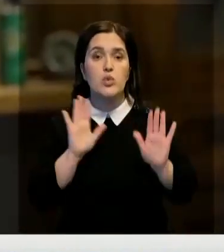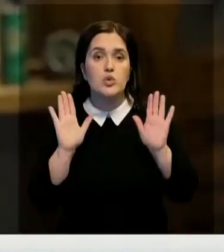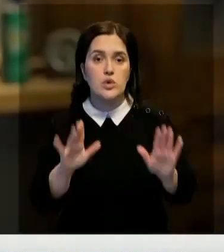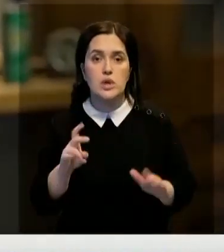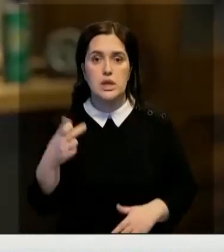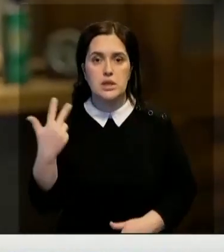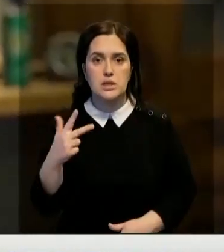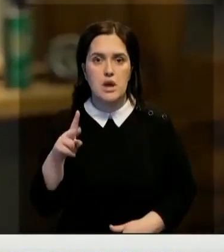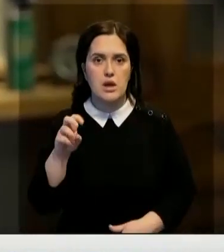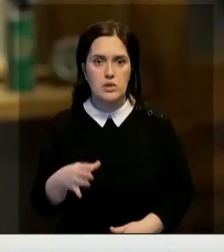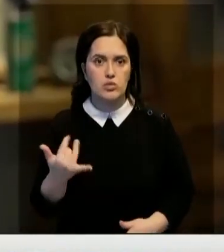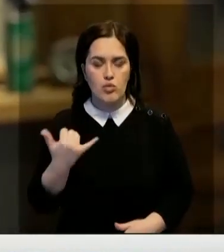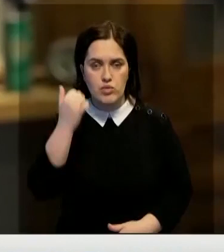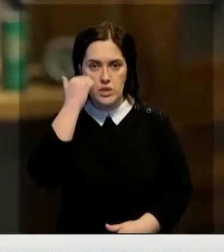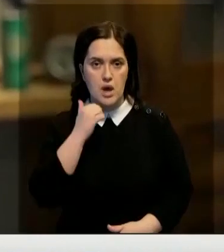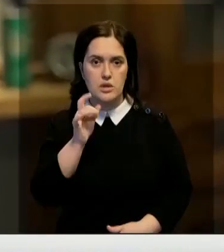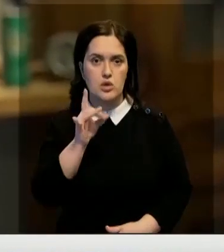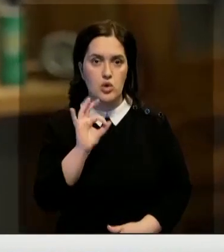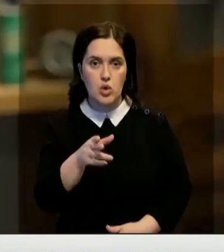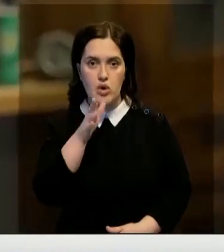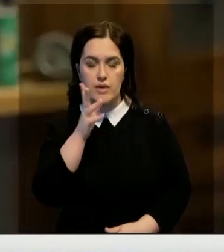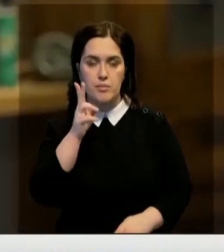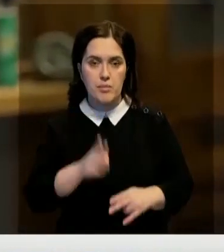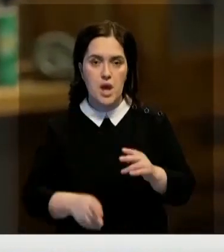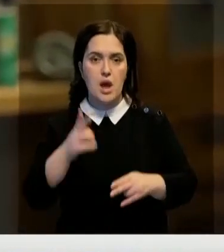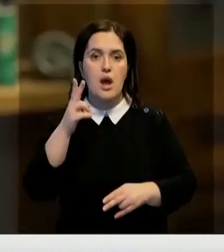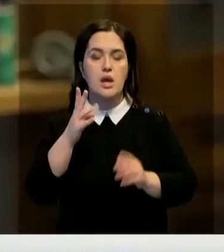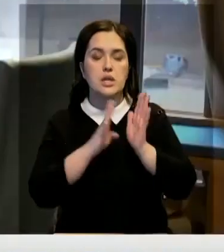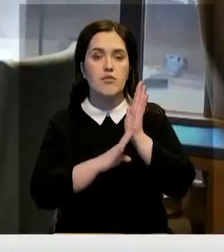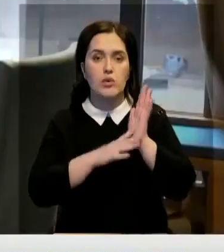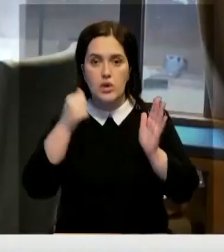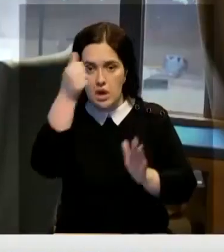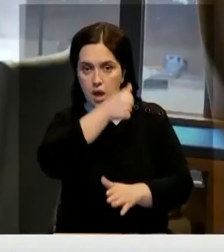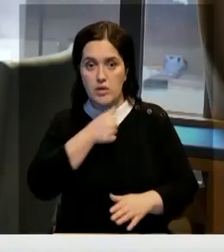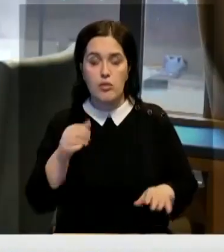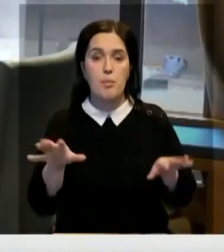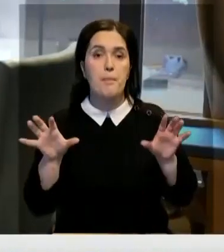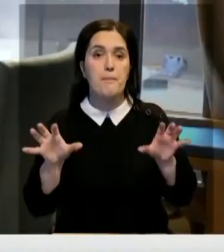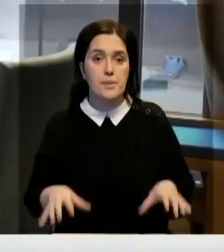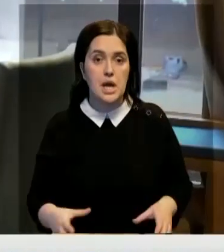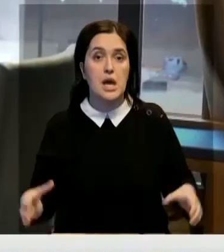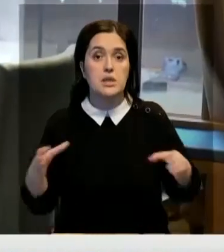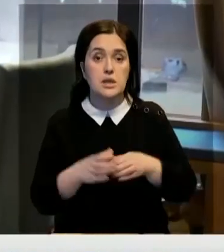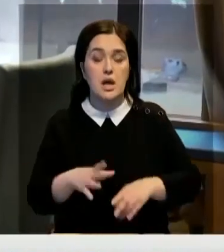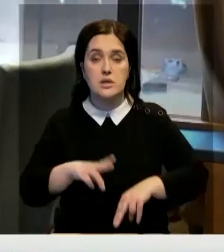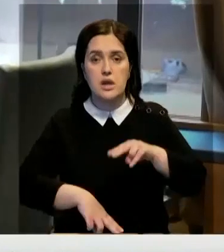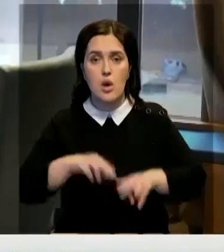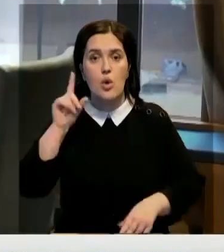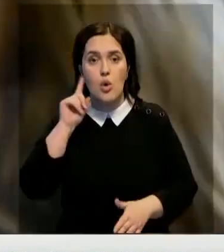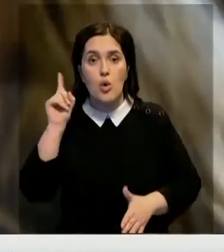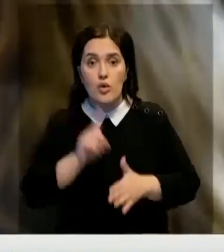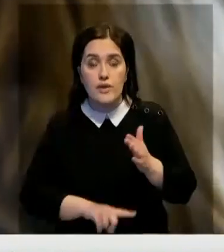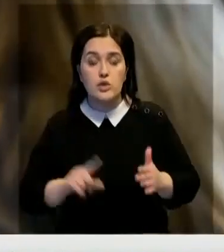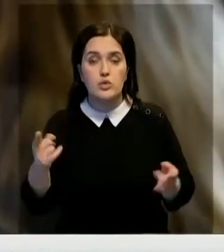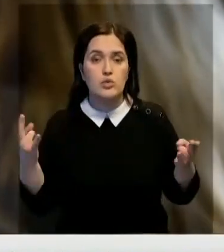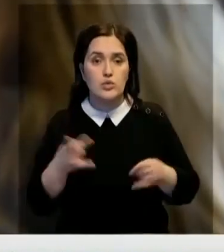на 30 лет. То есть срок времени истек в конце 90-х годов. Председатель ассоциации застройщиков уверен, что